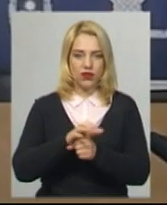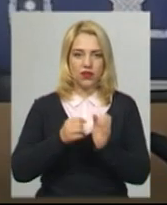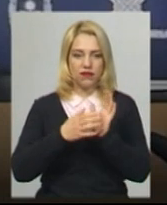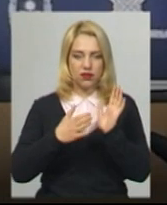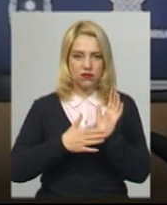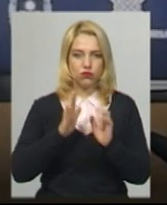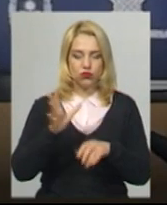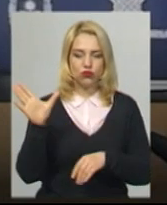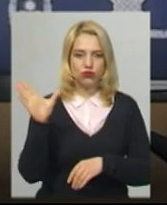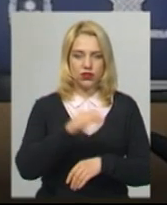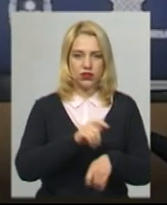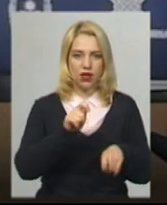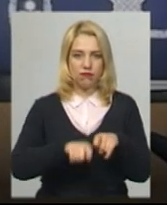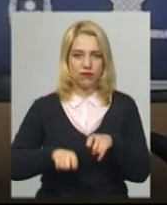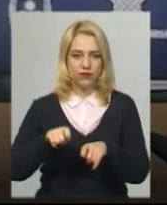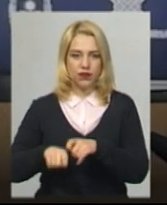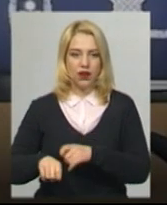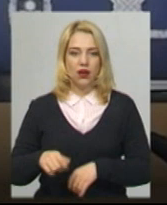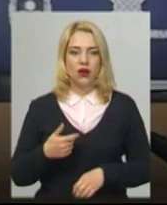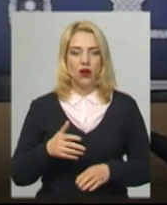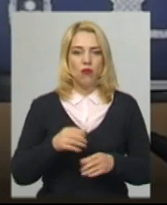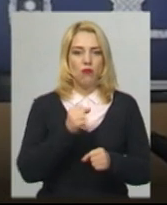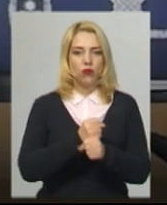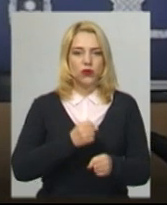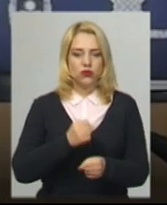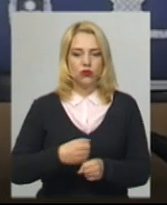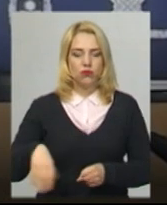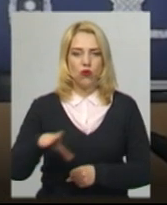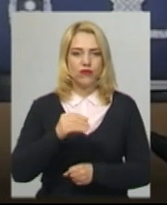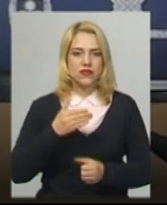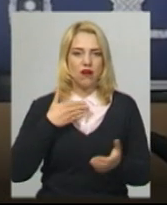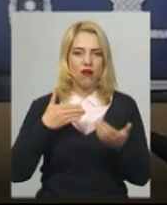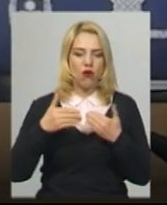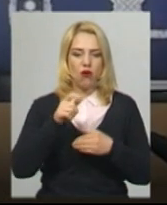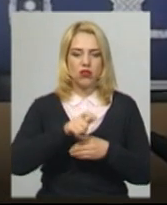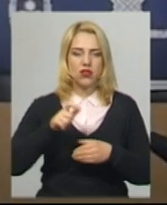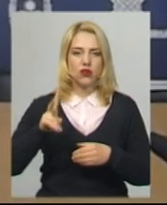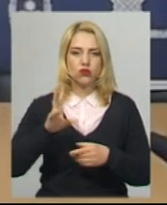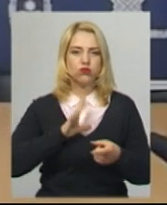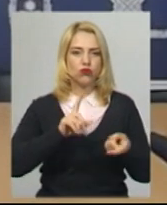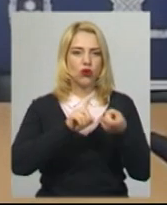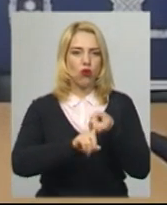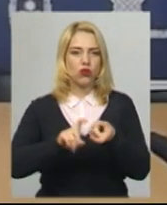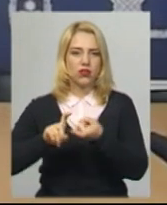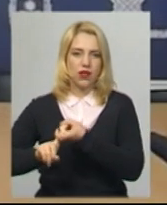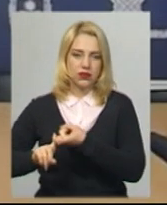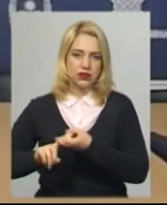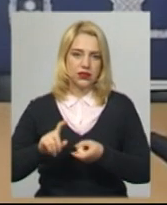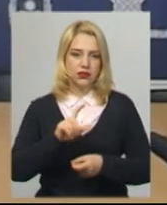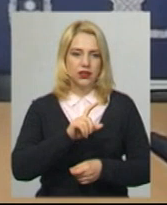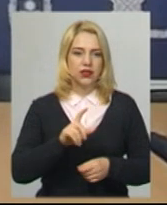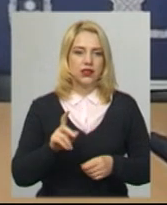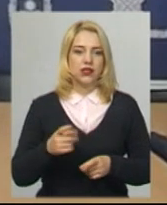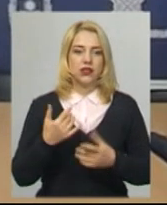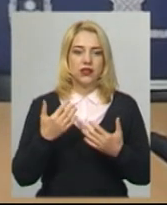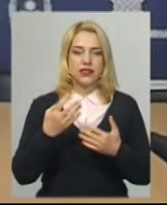Пропрацьовуємо усіх контактних лікарів, які контактували з хворими. Уже